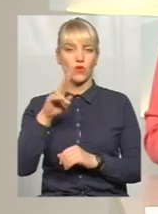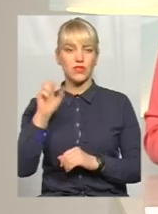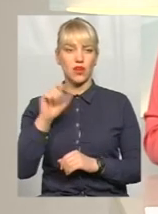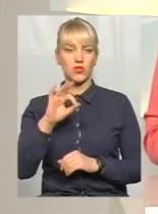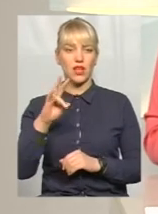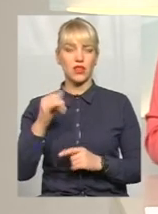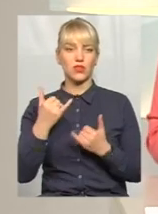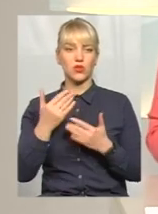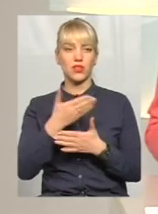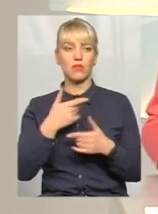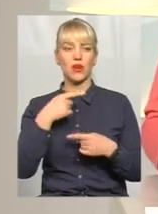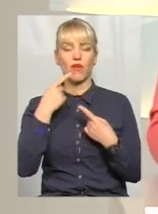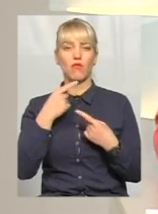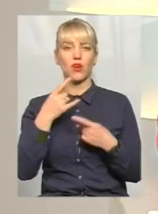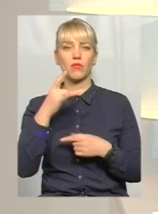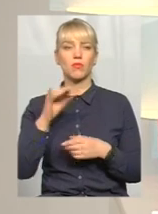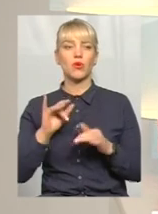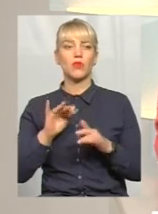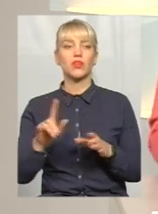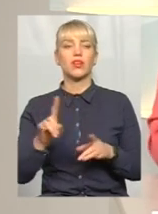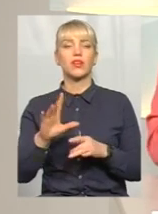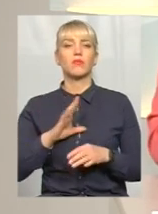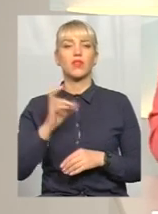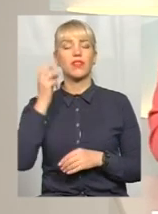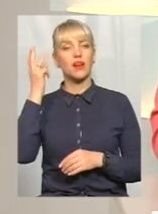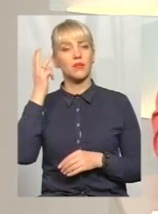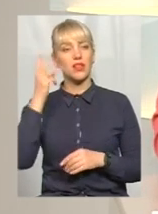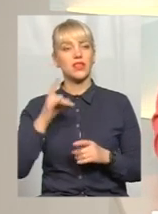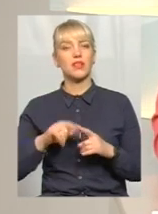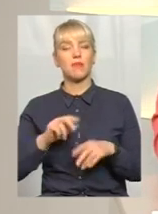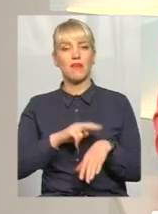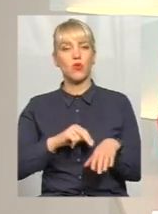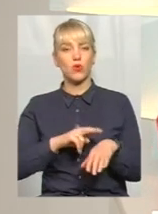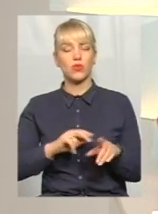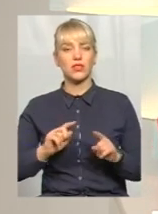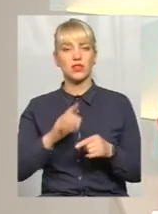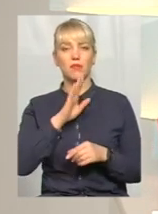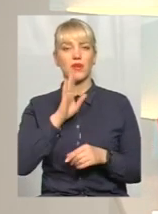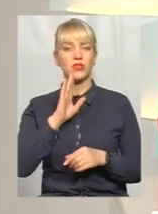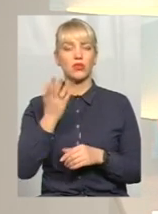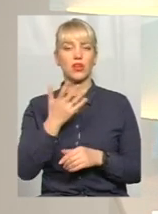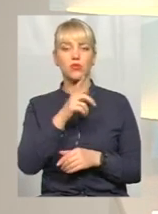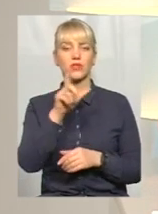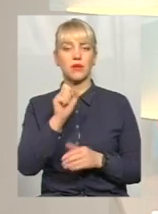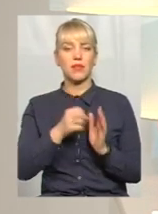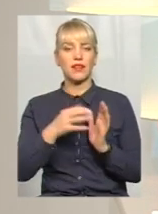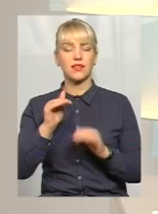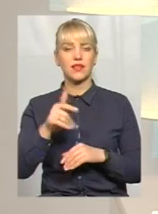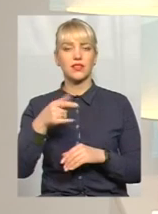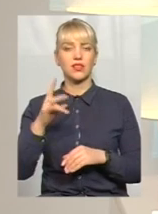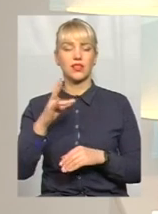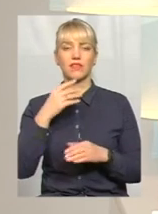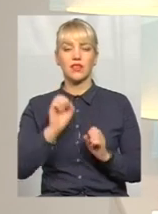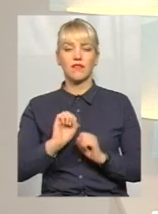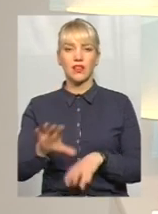Фіновська. Сьогодні говоримо про подію, яка сталася на Хмельниччині. Правоохоронці затримали матір, яка за 15 тисяч гривень віддала